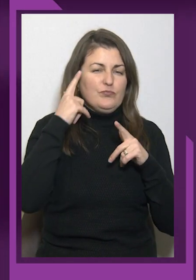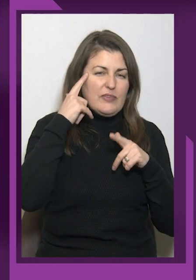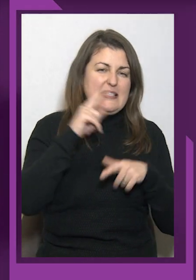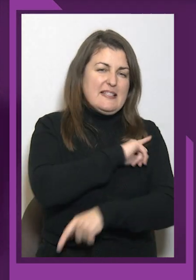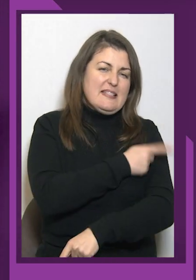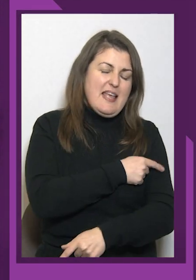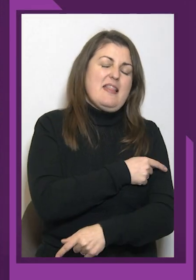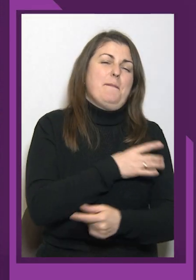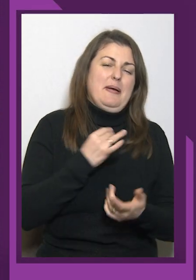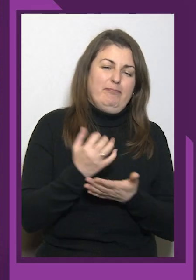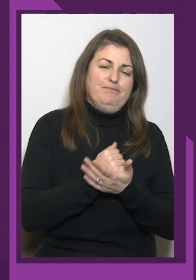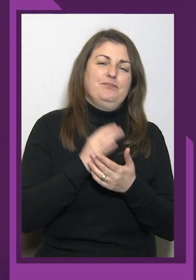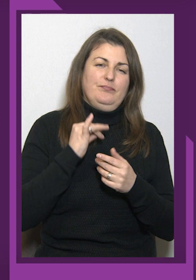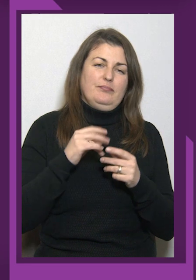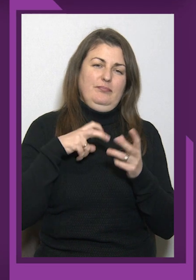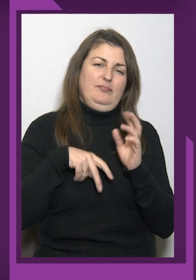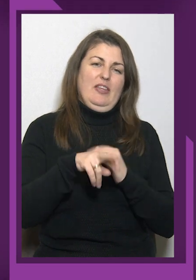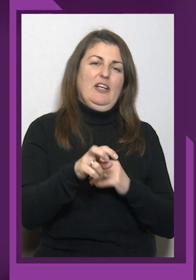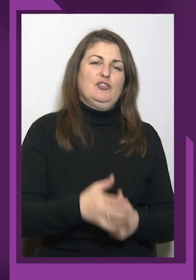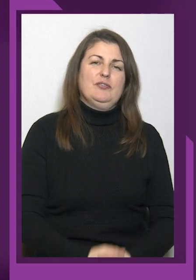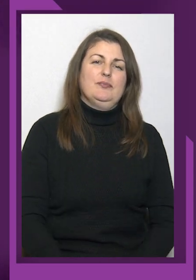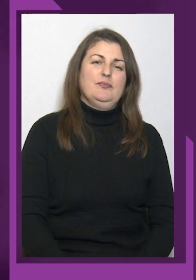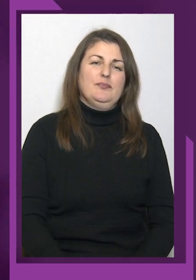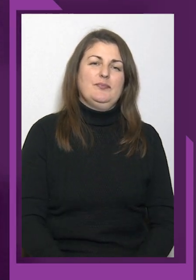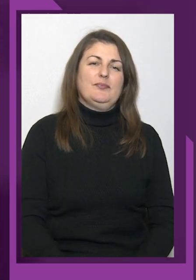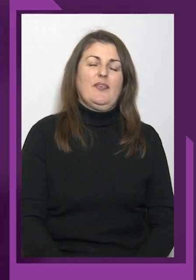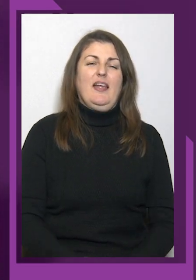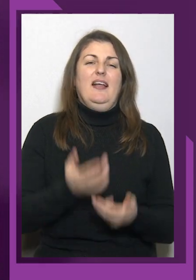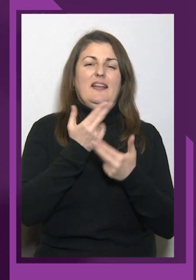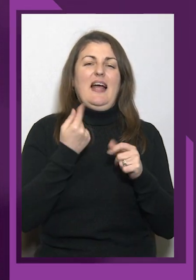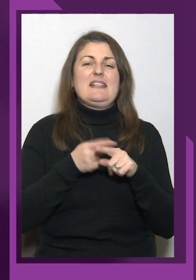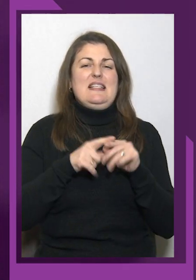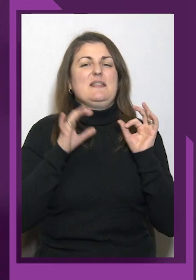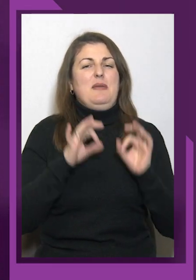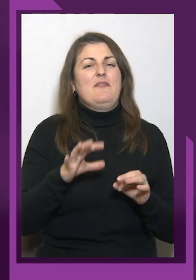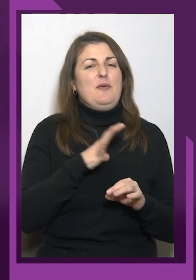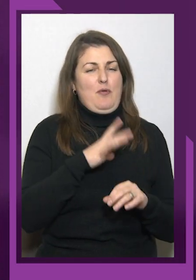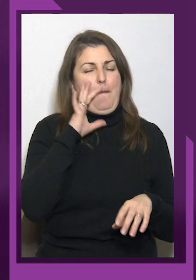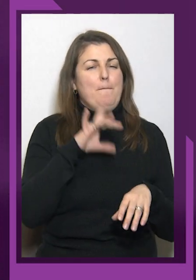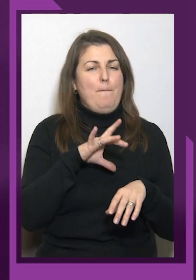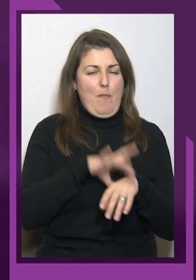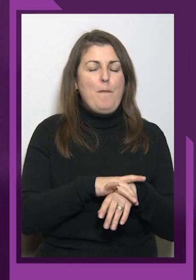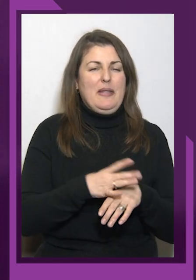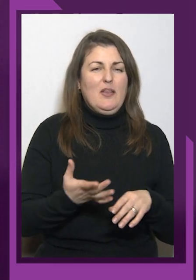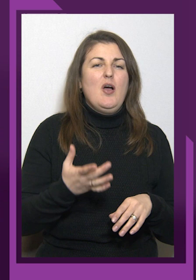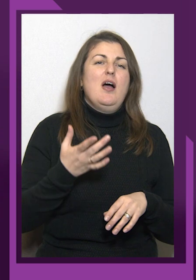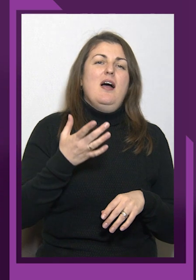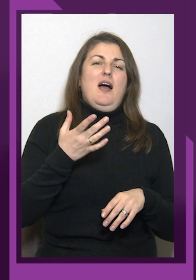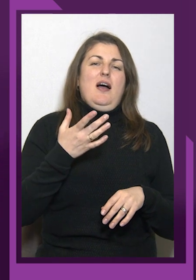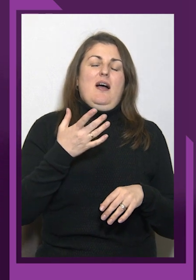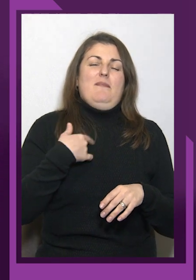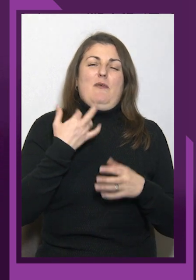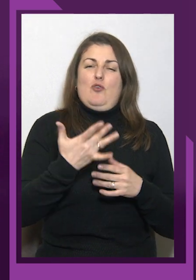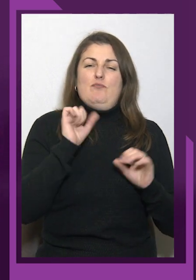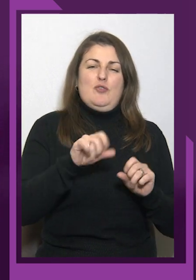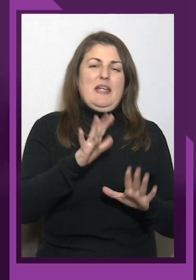Так, це справді було помітно, і тому ми вкотре можемо тільки дякувати за такий результат. Хоча ось ця